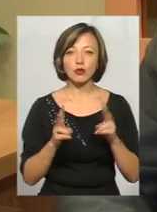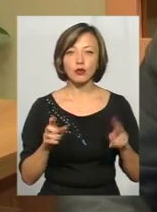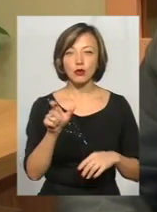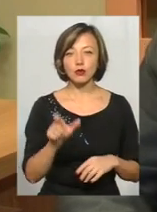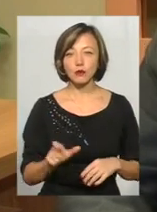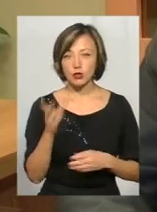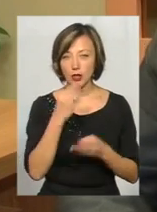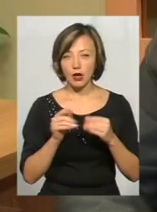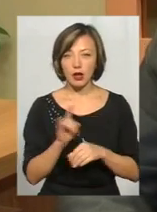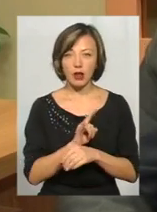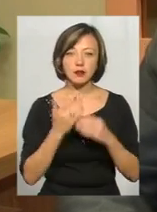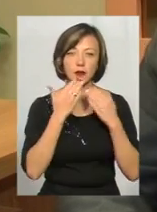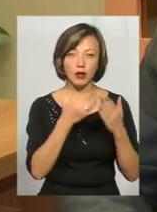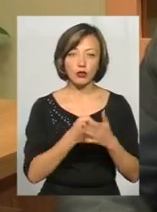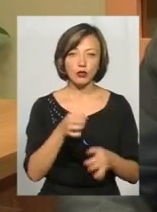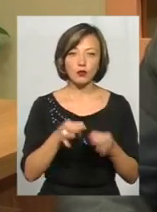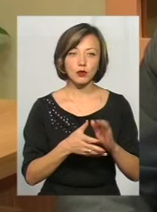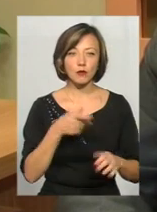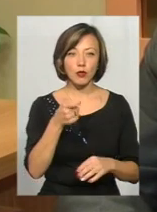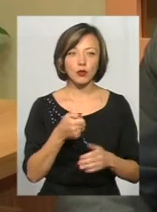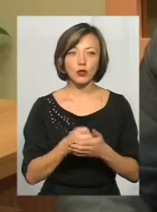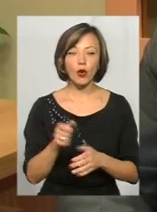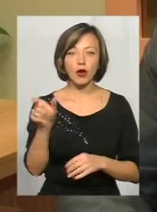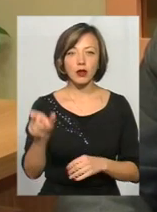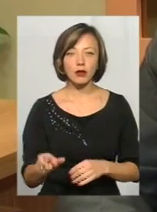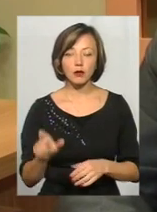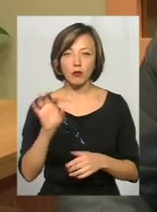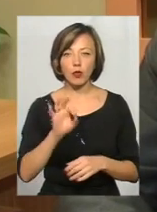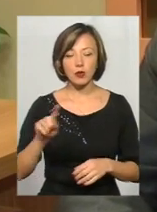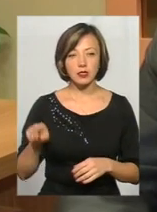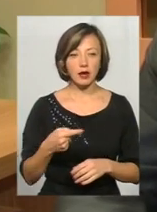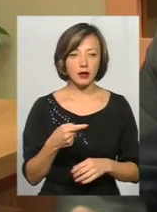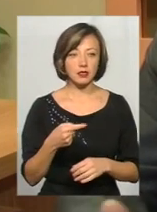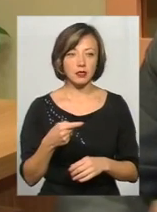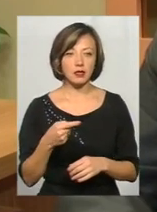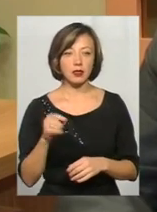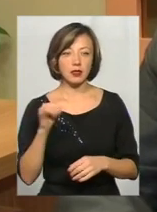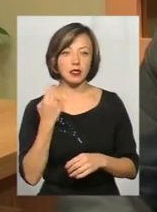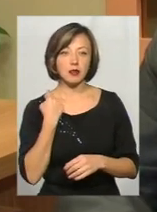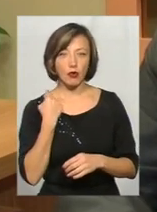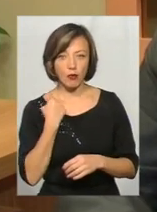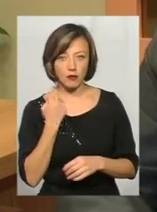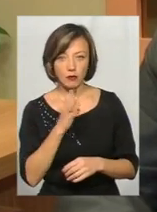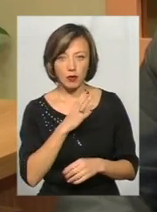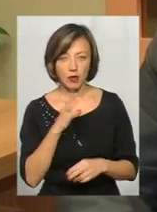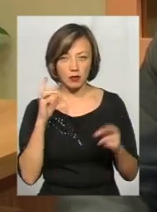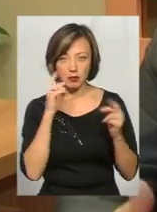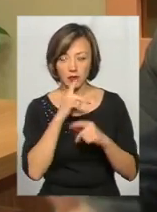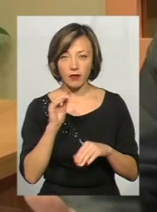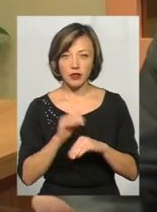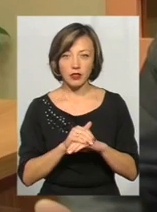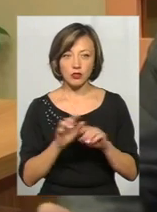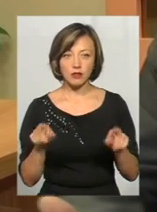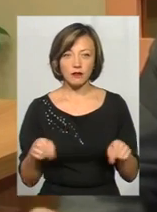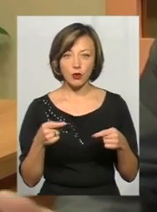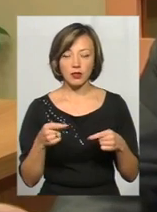шахраї, а звертаються до суду з позовом до клієнта про стягнення і заборгованість, яка була неправомірно, фактично